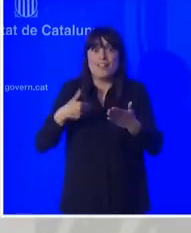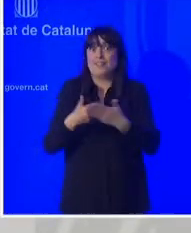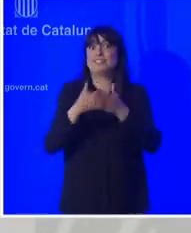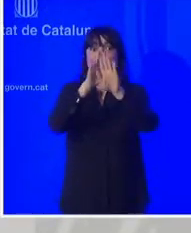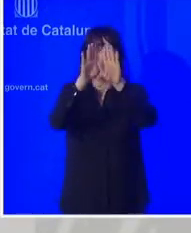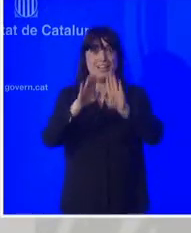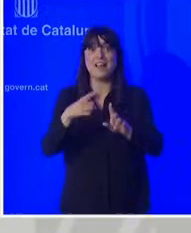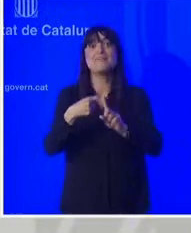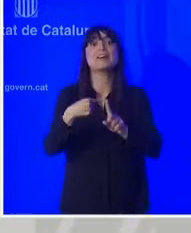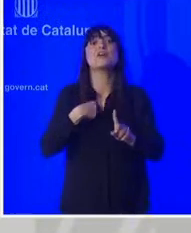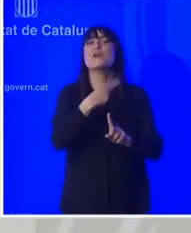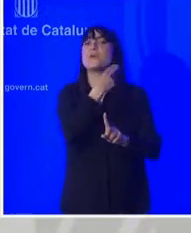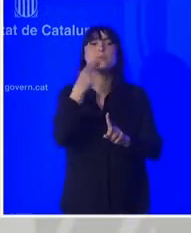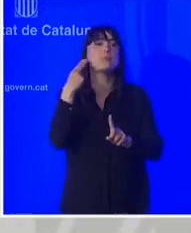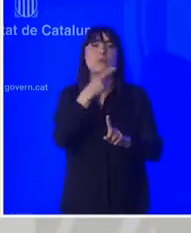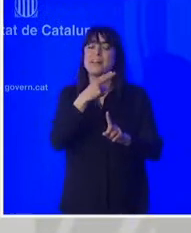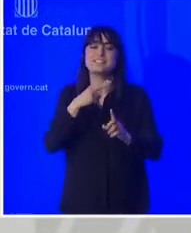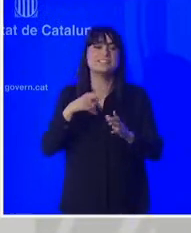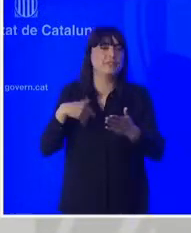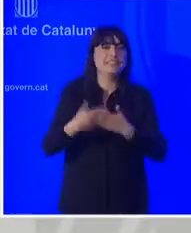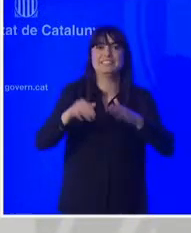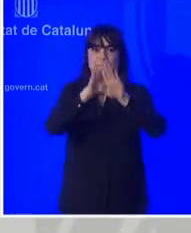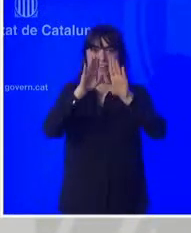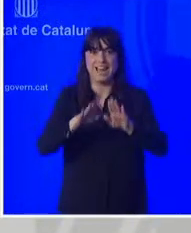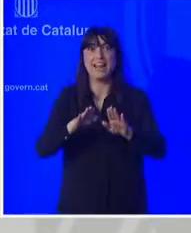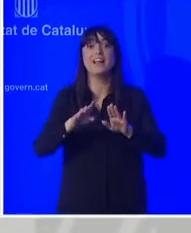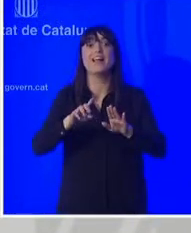perquè el nostre compromís és i serà fins al darrer moment